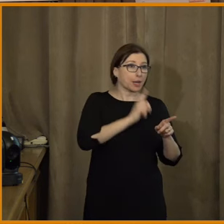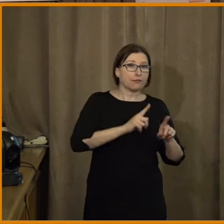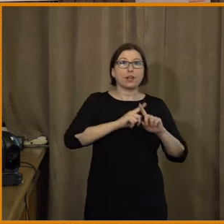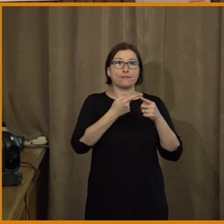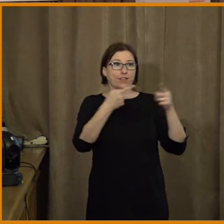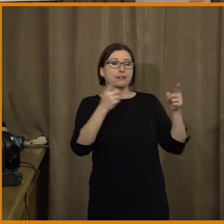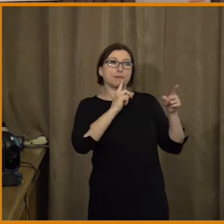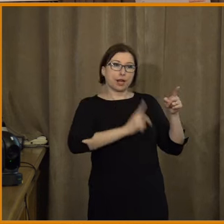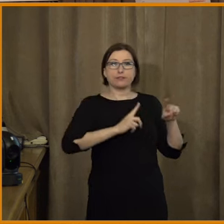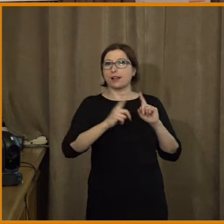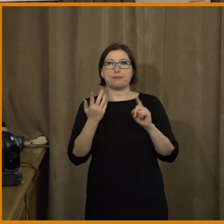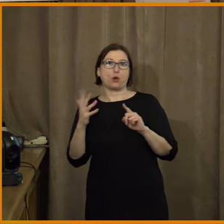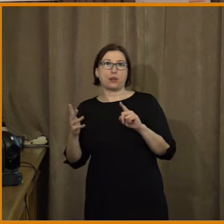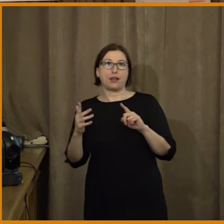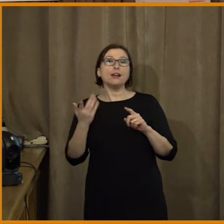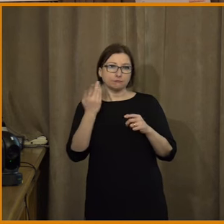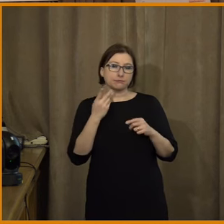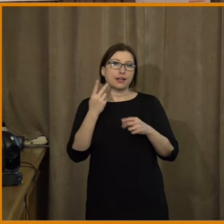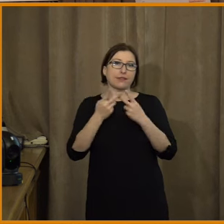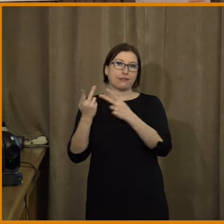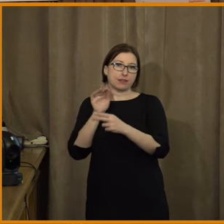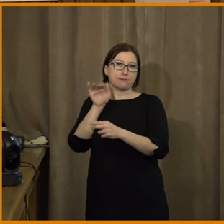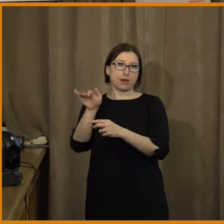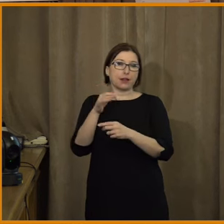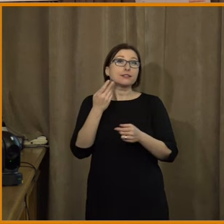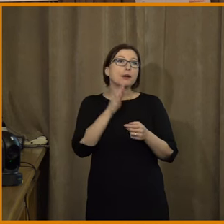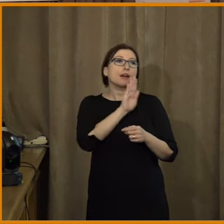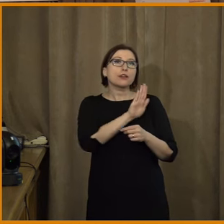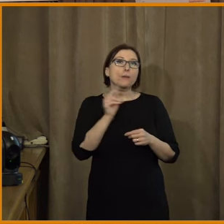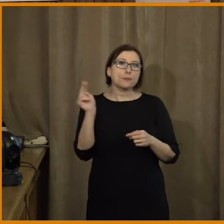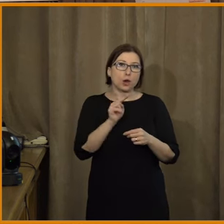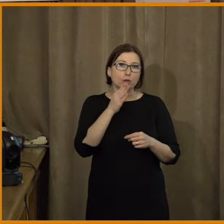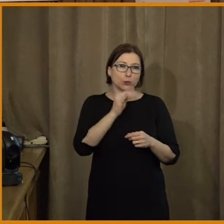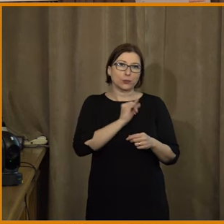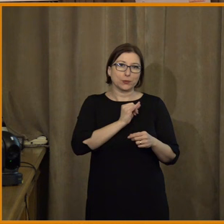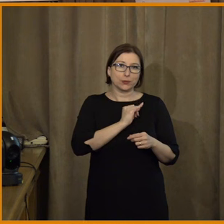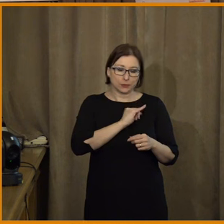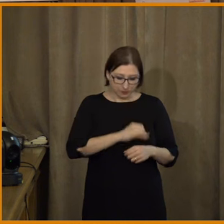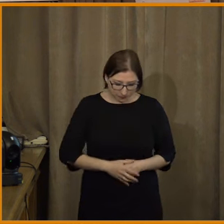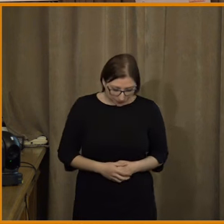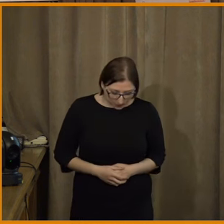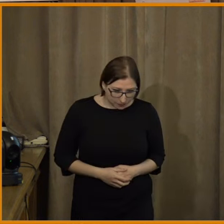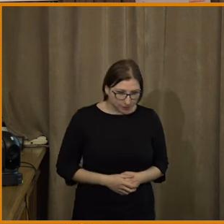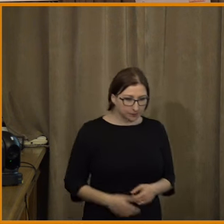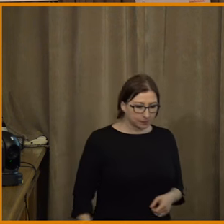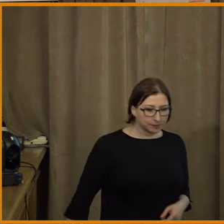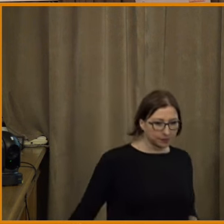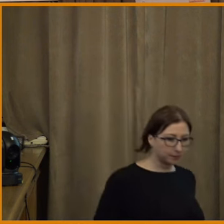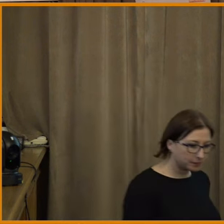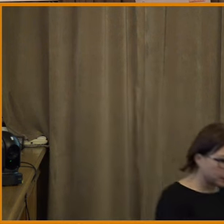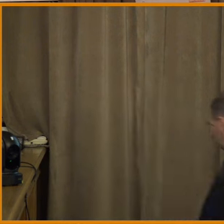co ne. A tak nás tak bude zajímat jeho pohled. Tak nejdřív poprosím teda pane Růžičko vás, kdybyste mohl reagovat.